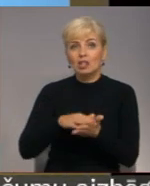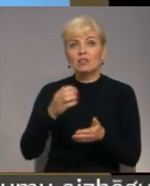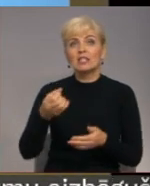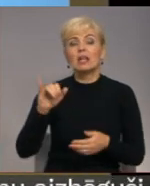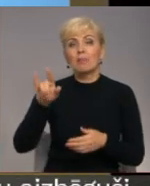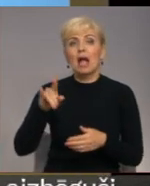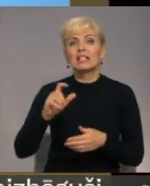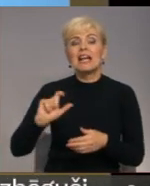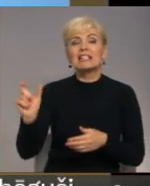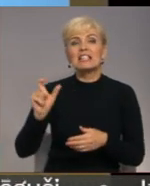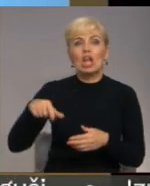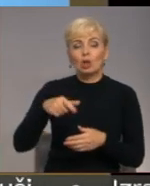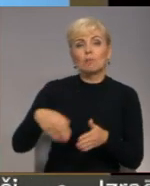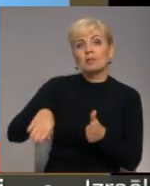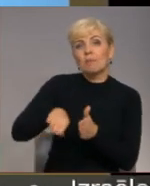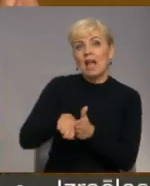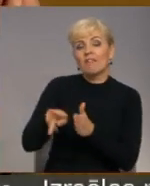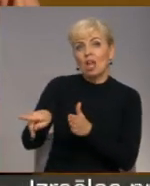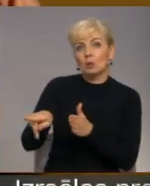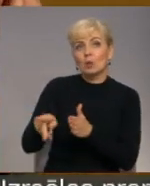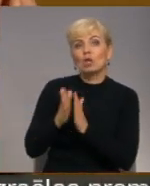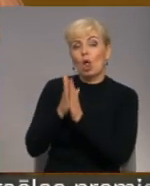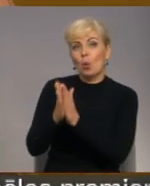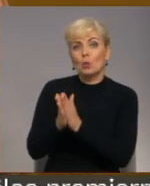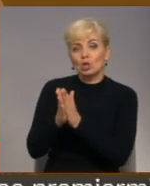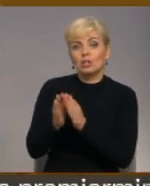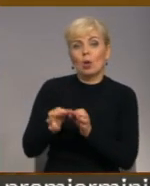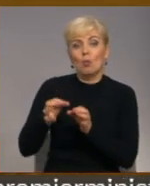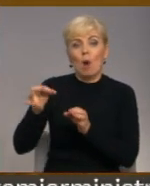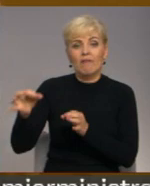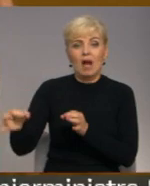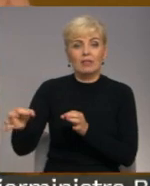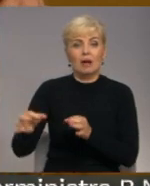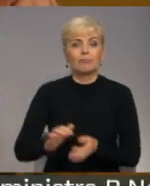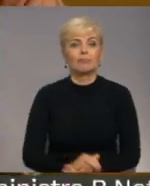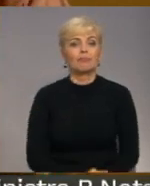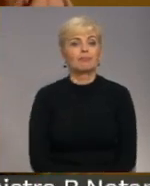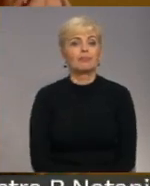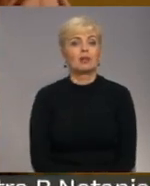zilapas novadiem tiks pievienots lūdzas novadam. Svetlēna Dudarena, Karobrs Kalnīš, Latgales regionālā televīzija.